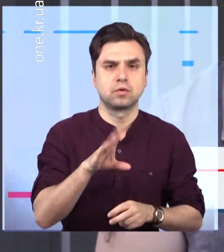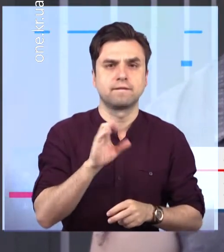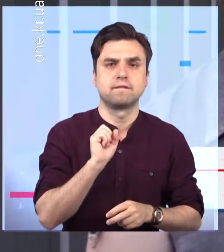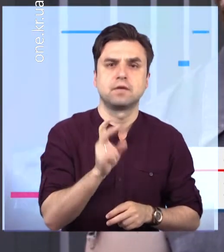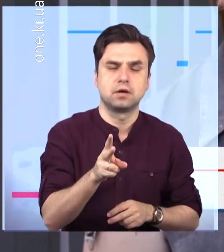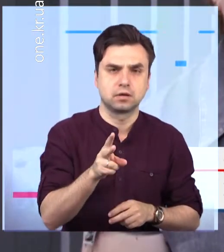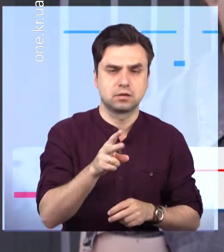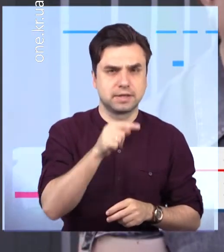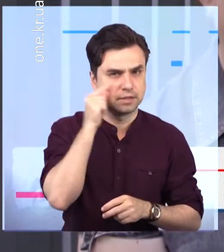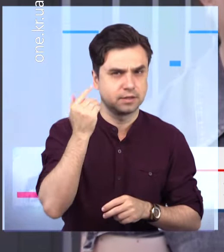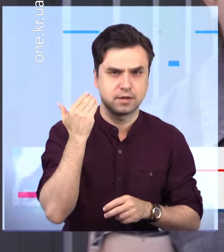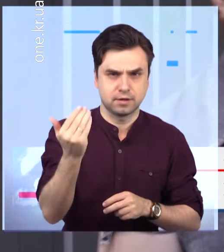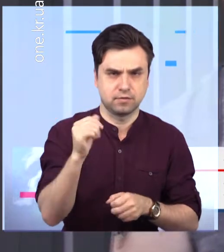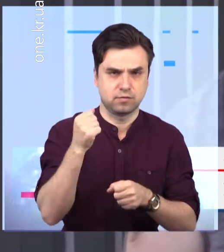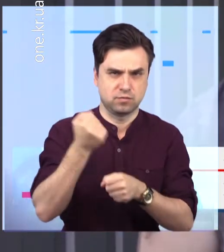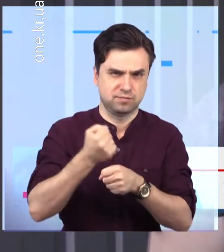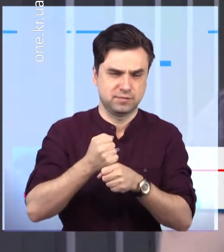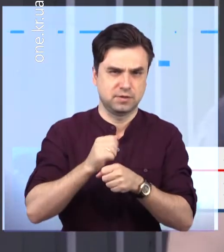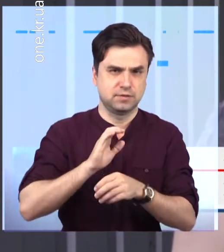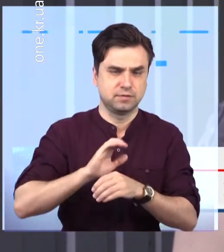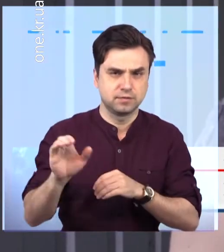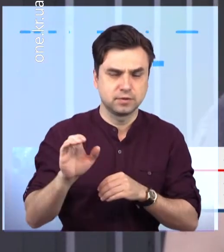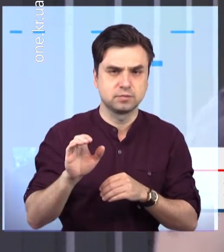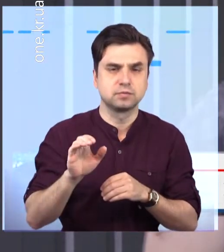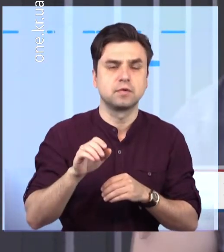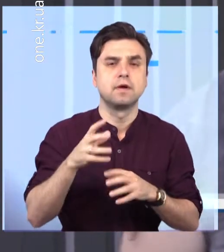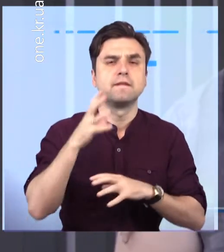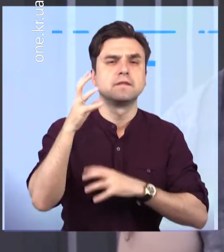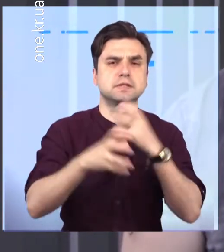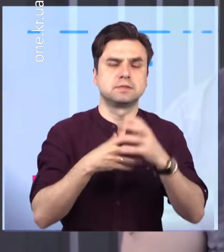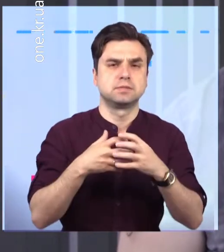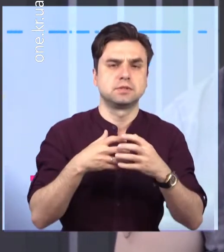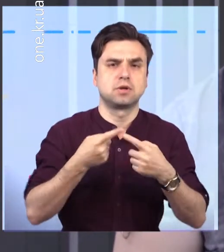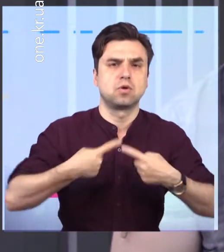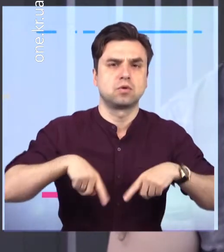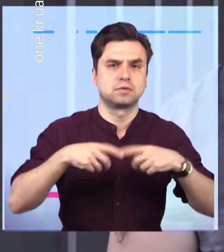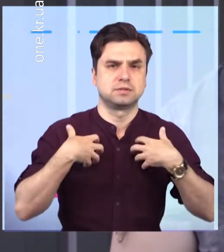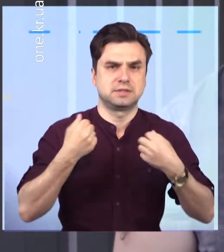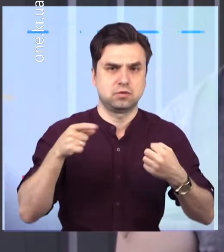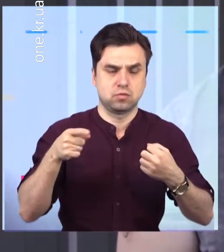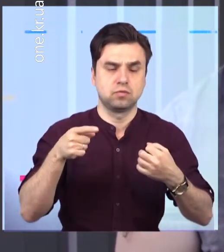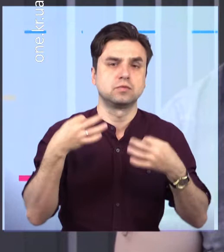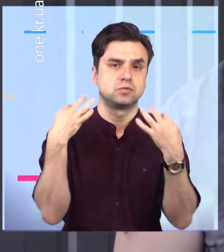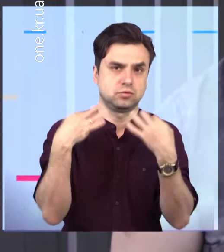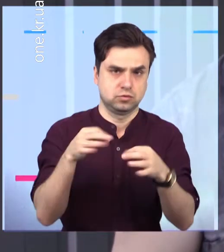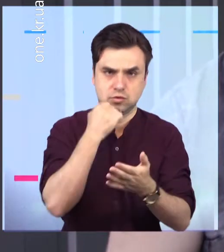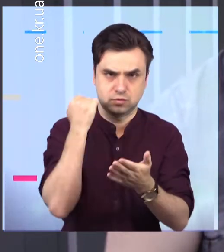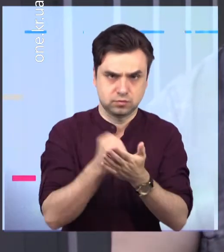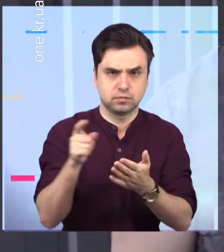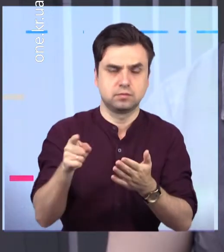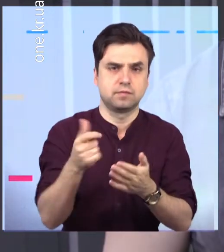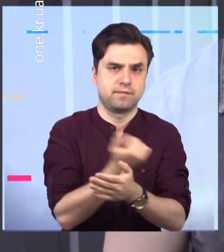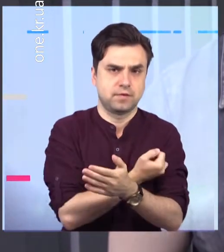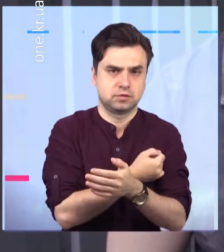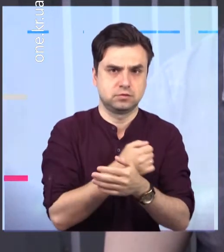вакцина сертифіцірована Сибірною організацією здравоохранення з 1 іюня. Многі країни її потихонку вводять теж в